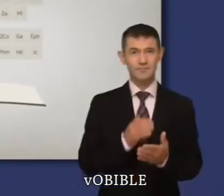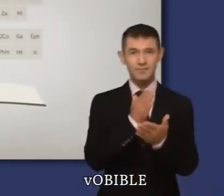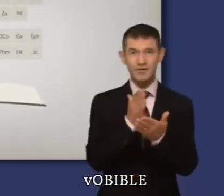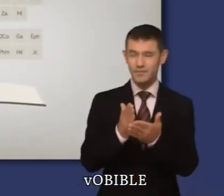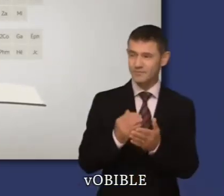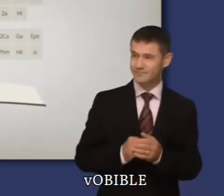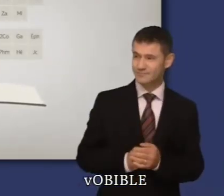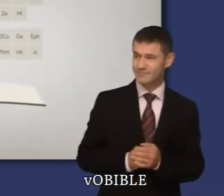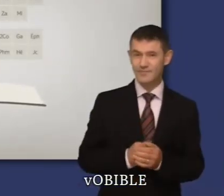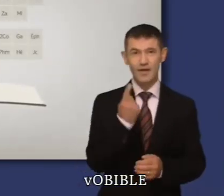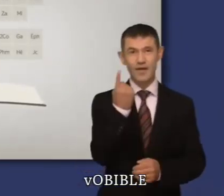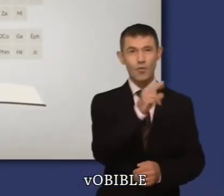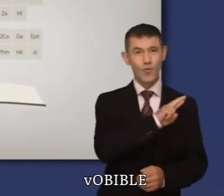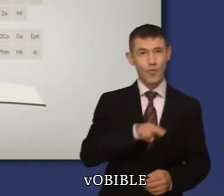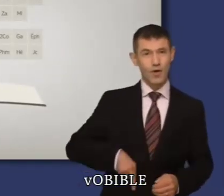Introduction à un roi